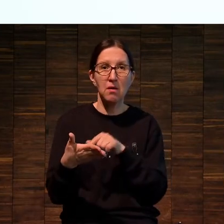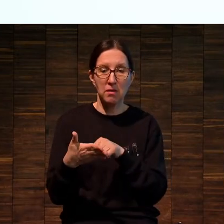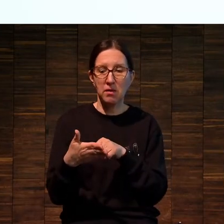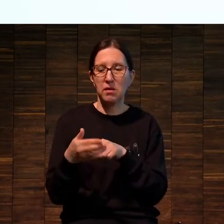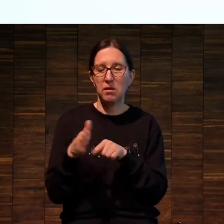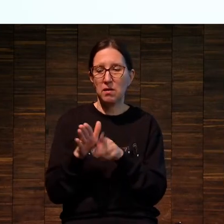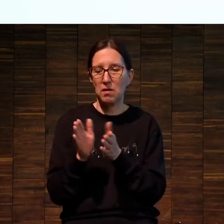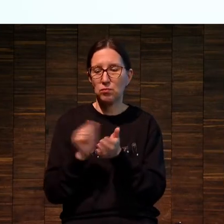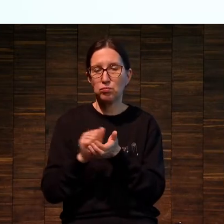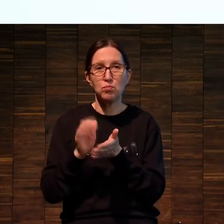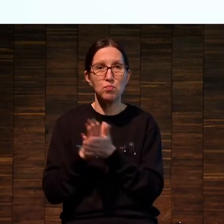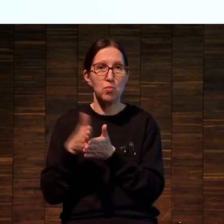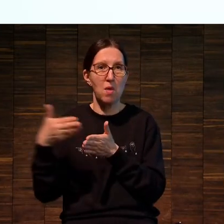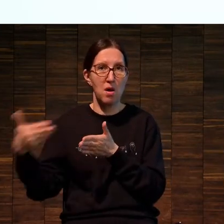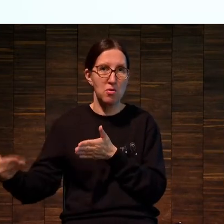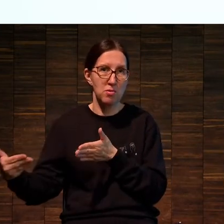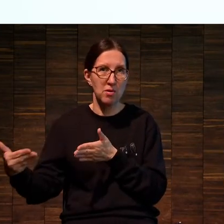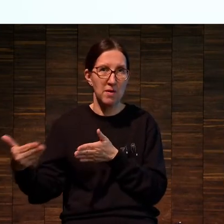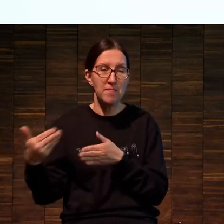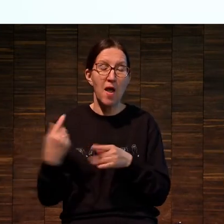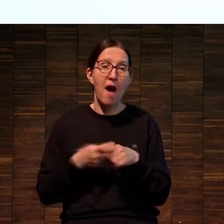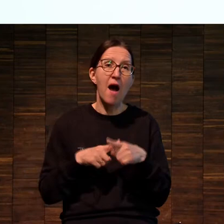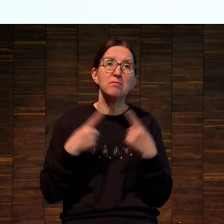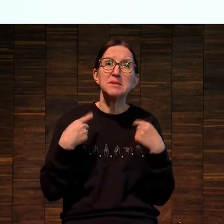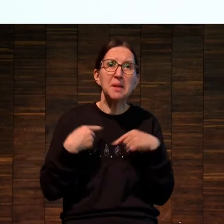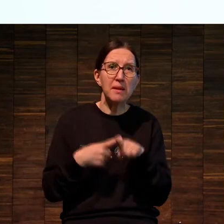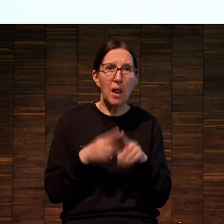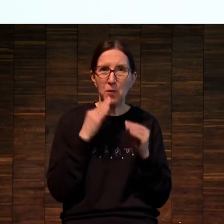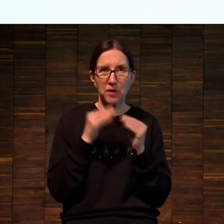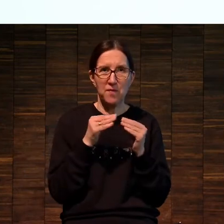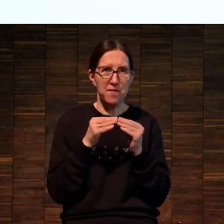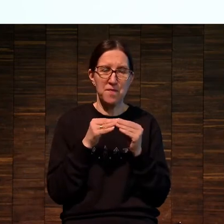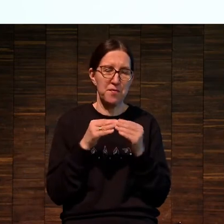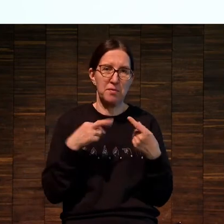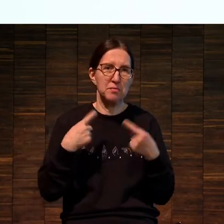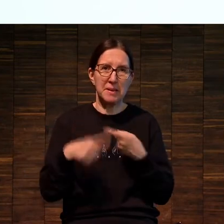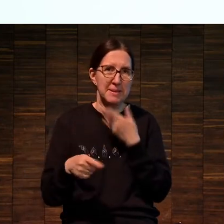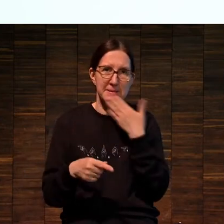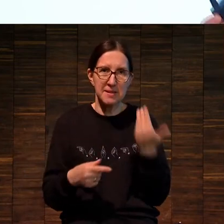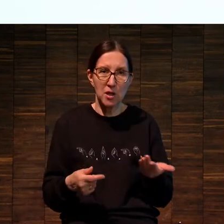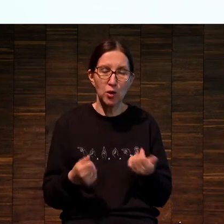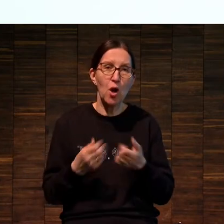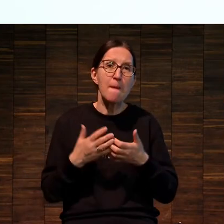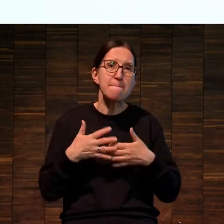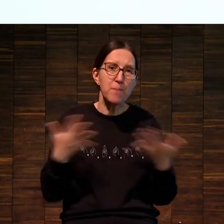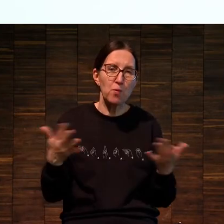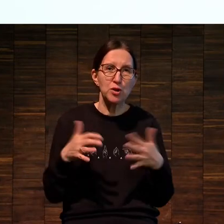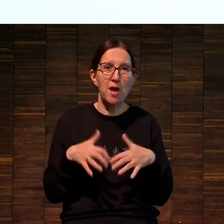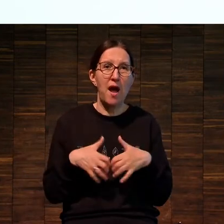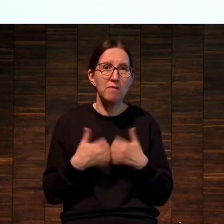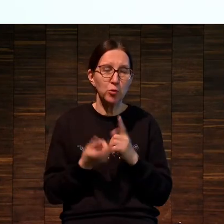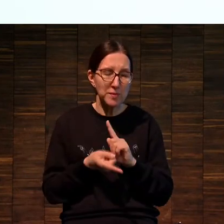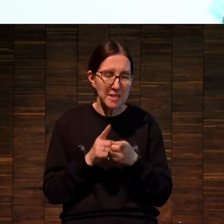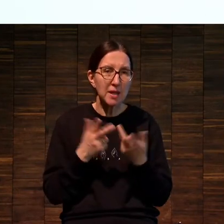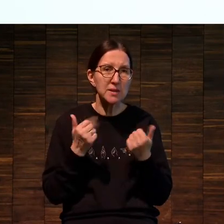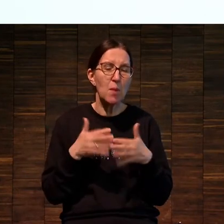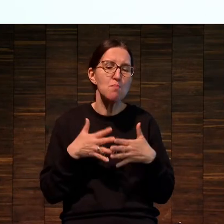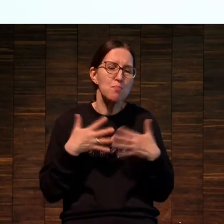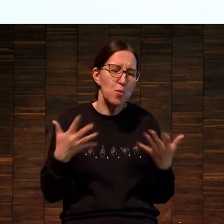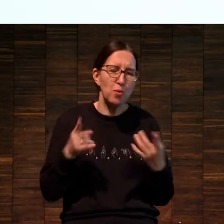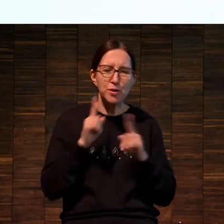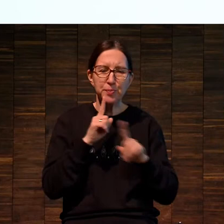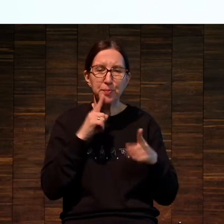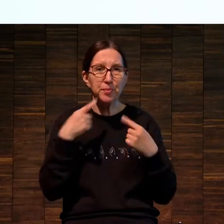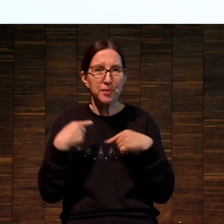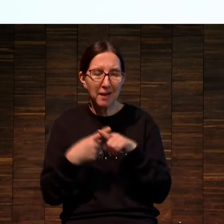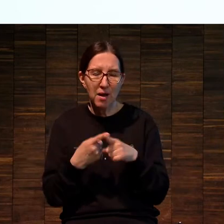практически никакой нет. То есть больше автоматизация, больше наворотов,